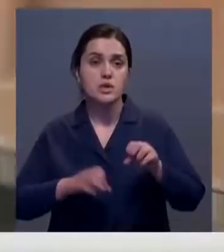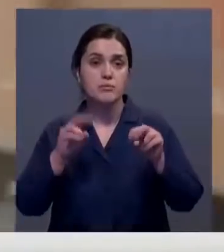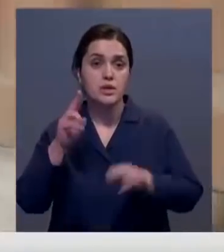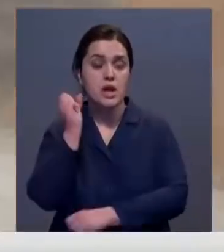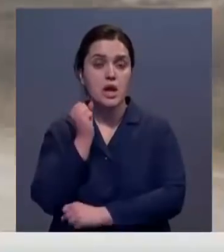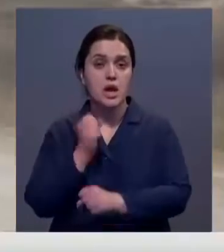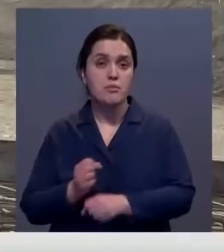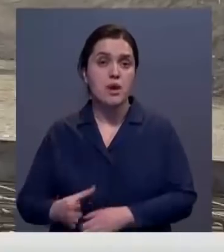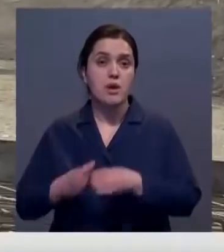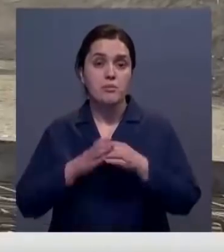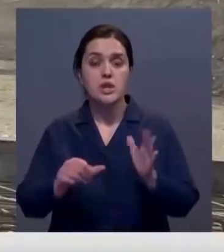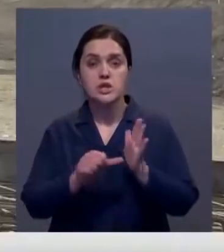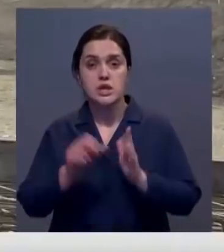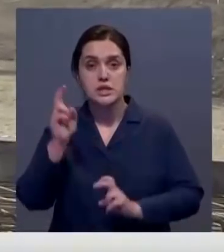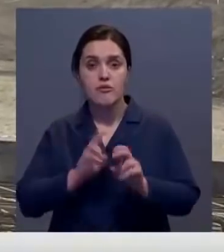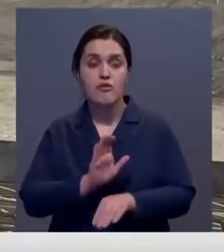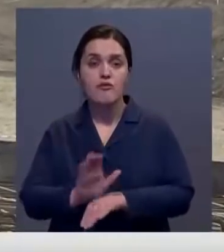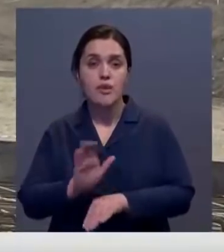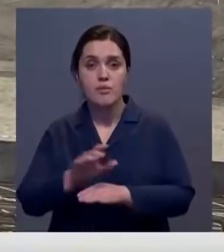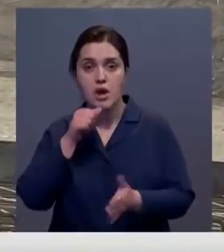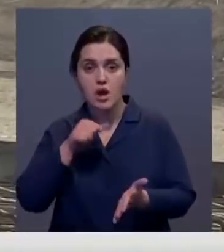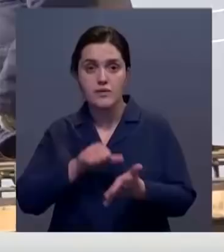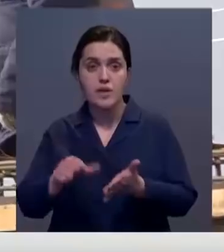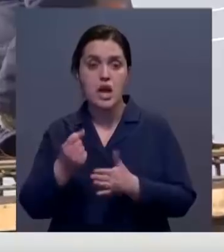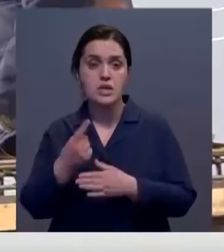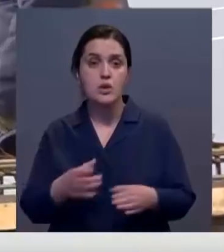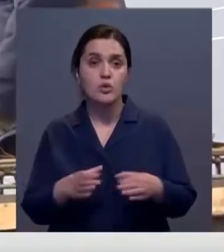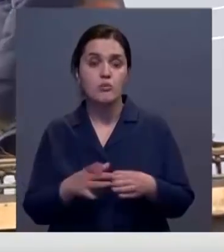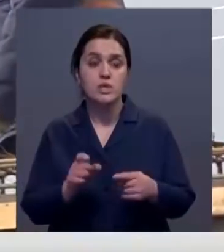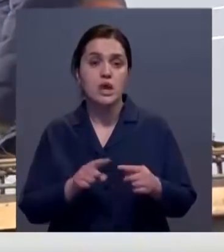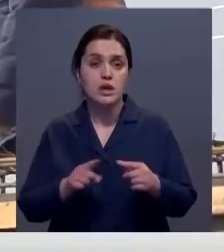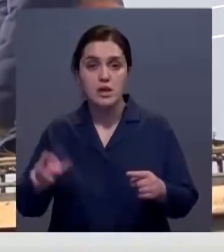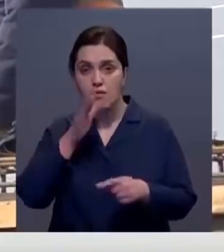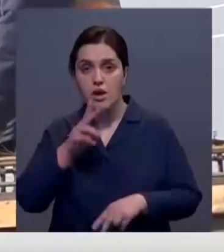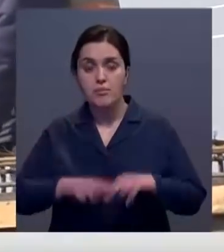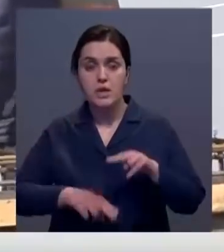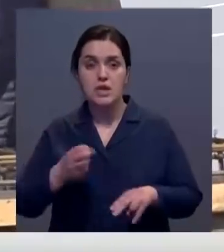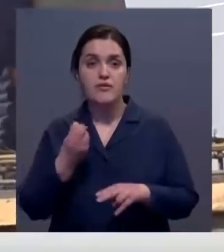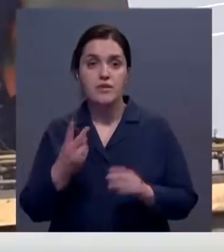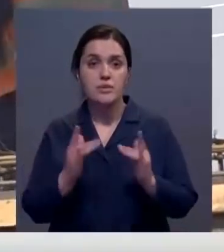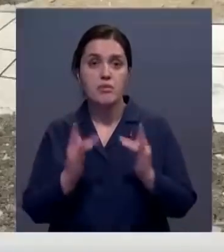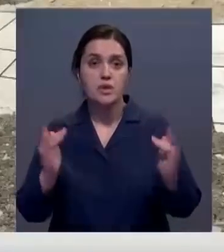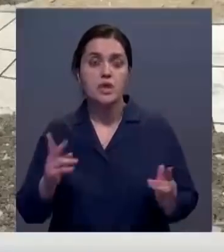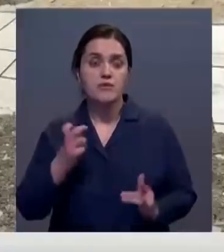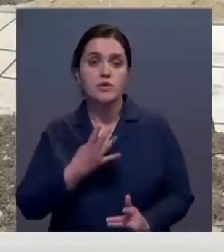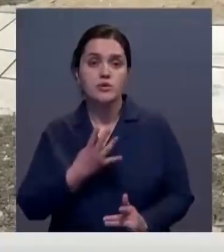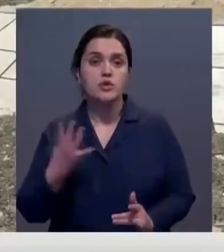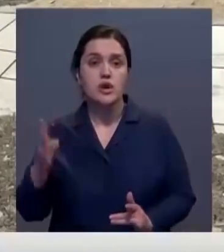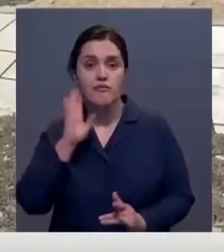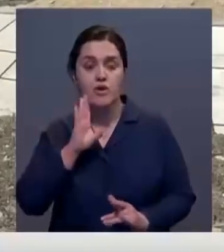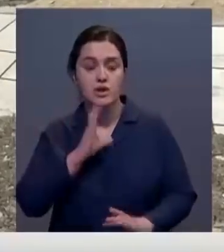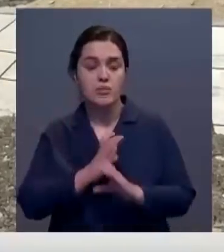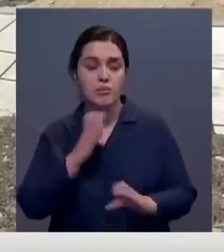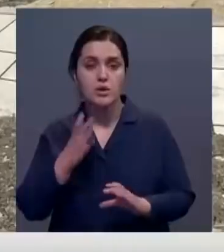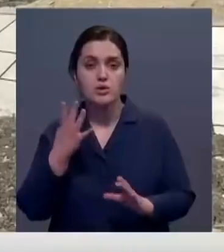Шесть заводов по выпуску асфальта и 11 субподрядчиков. За это время построено 12 мостов, 244 водопровода и